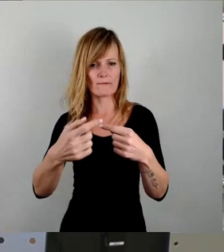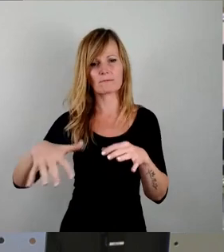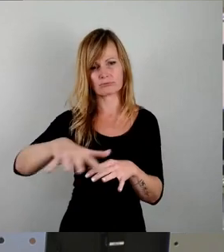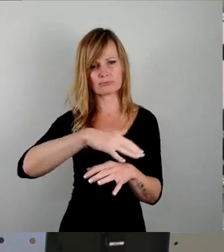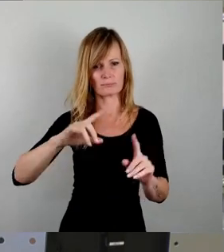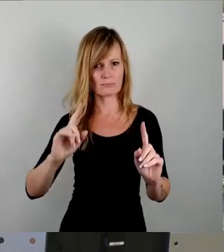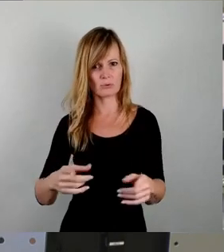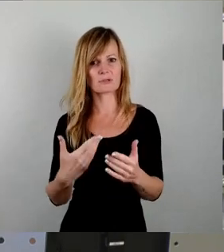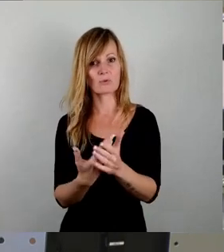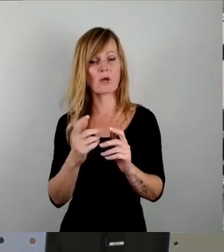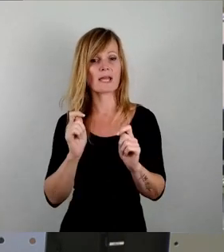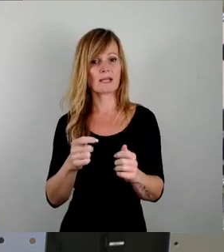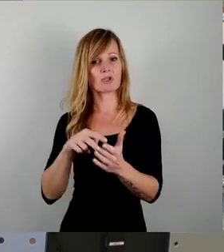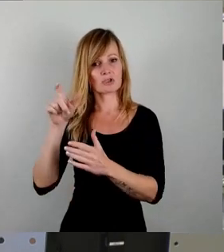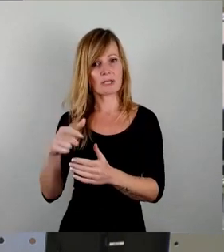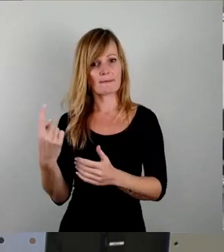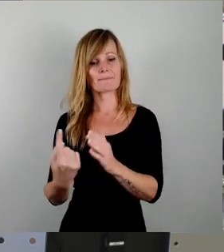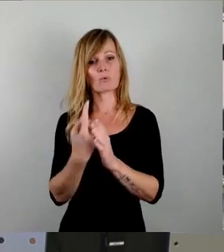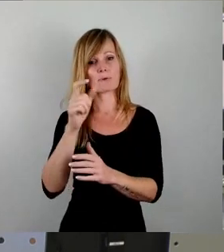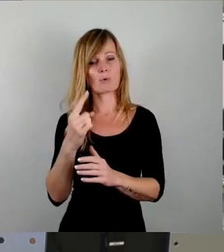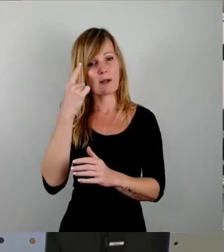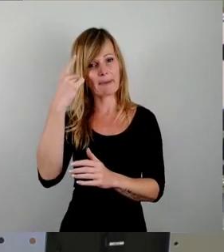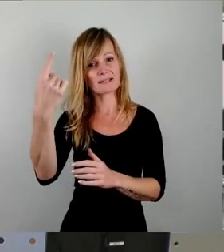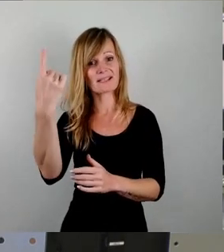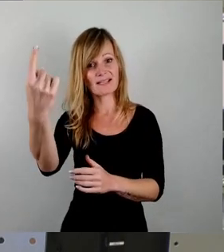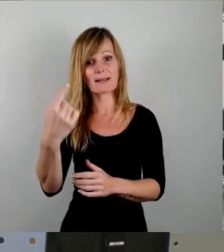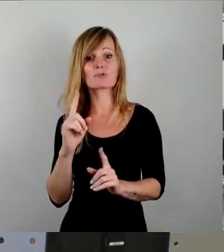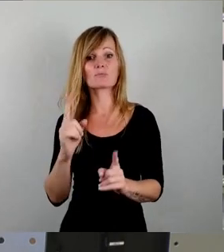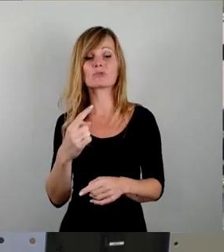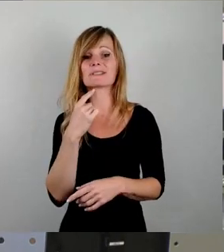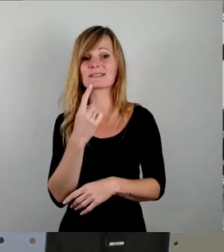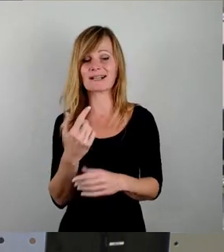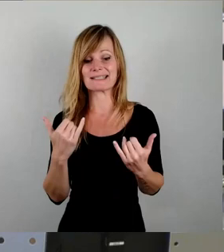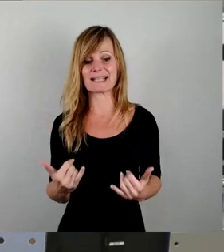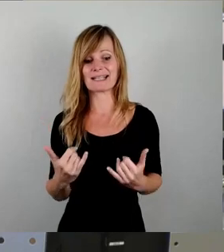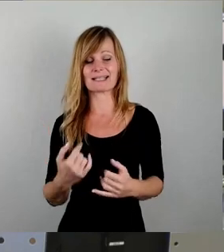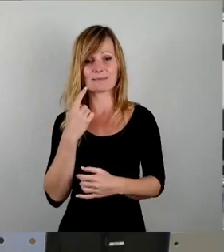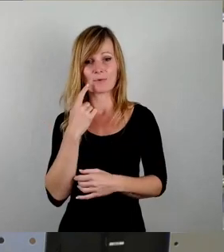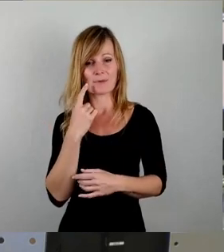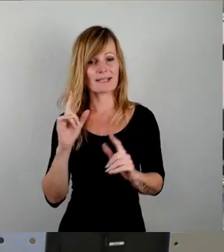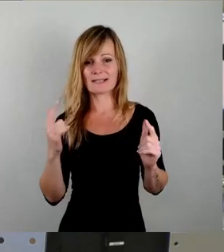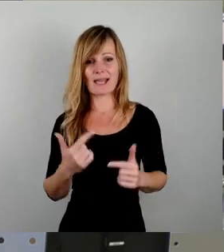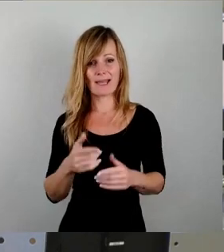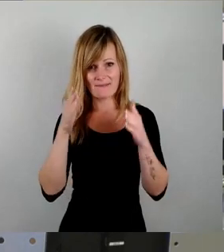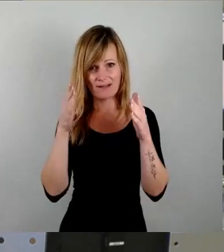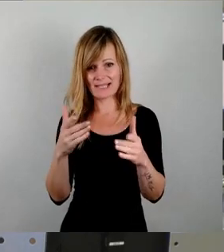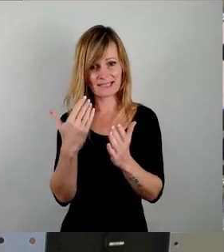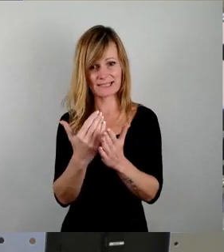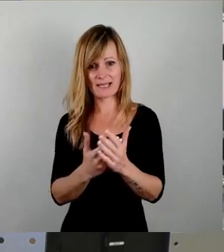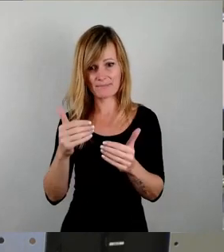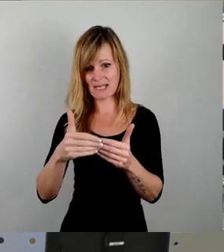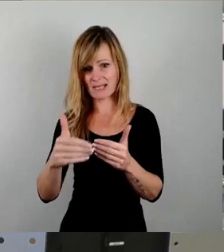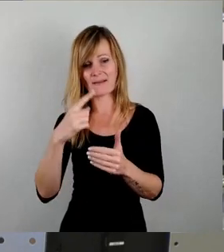So die Antragsteller. Dass der Oberbürgermeister einräumen muss, dass sich derzeit kein verlässlicher Termin für die Fertigstellung